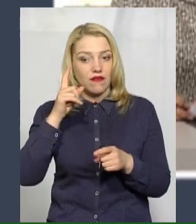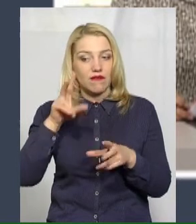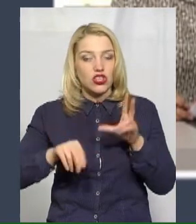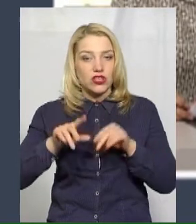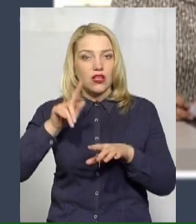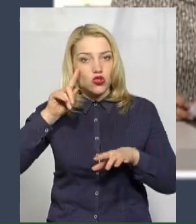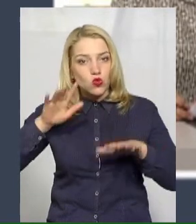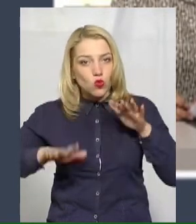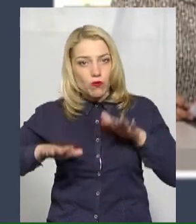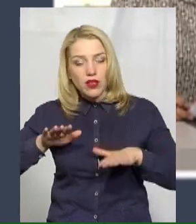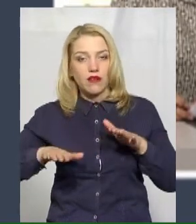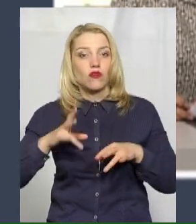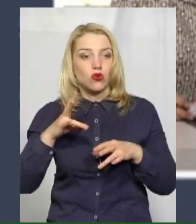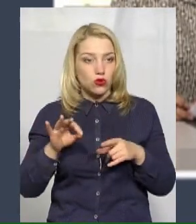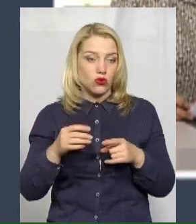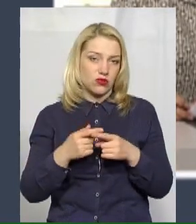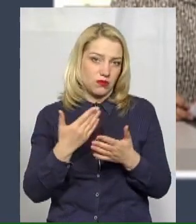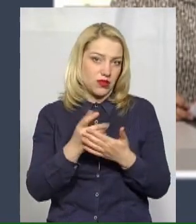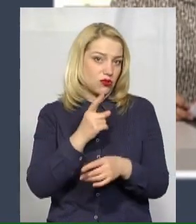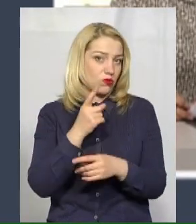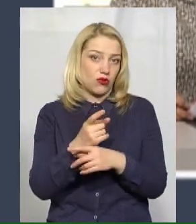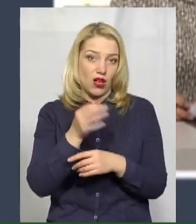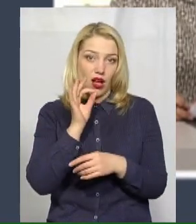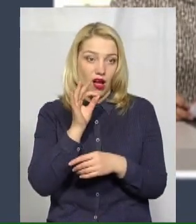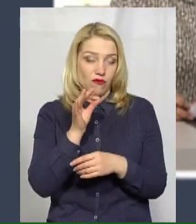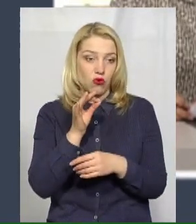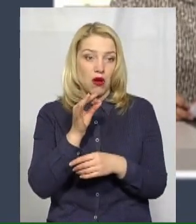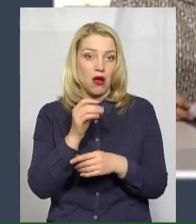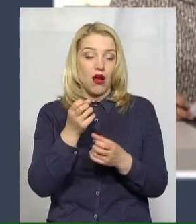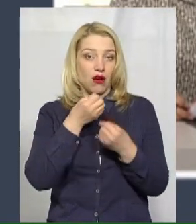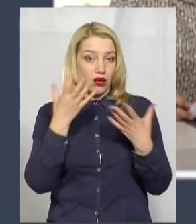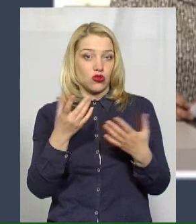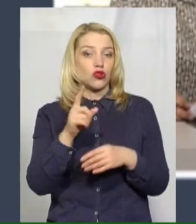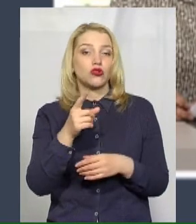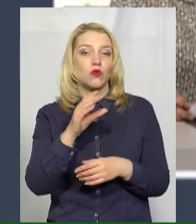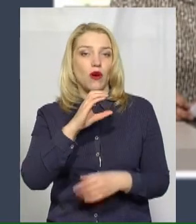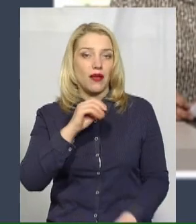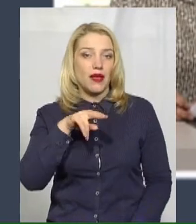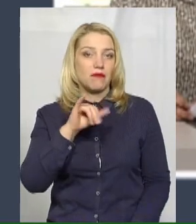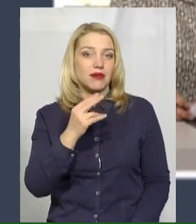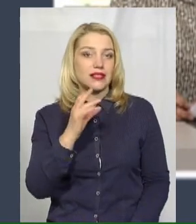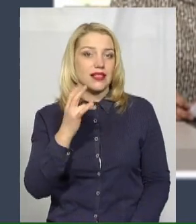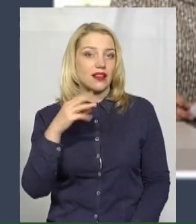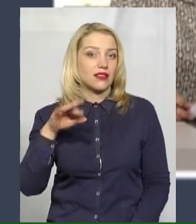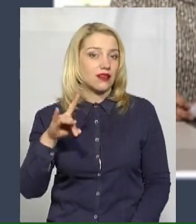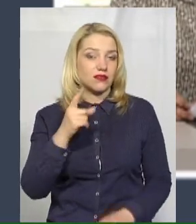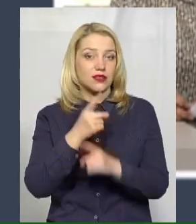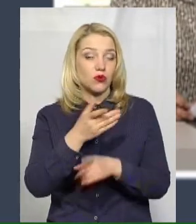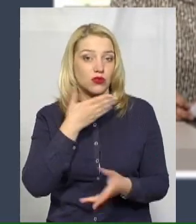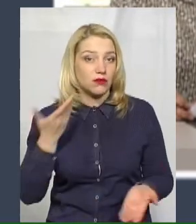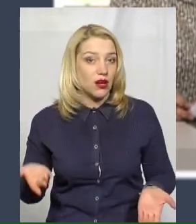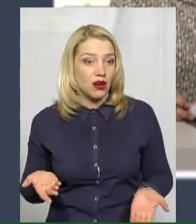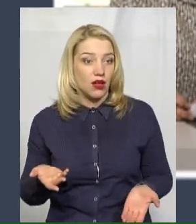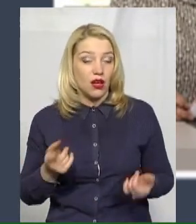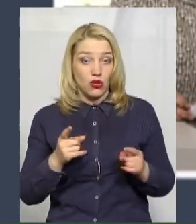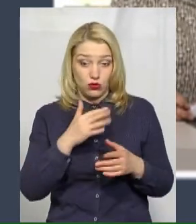того, що якщо заборонили продавати каву, то чому тоді не заборонили епіцентрі торгувати, чому не заборонили тоді багато